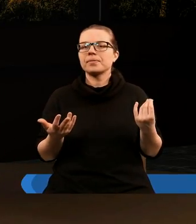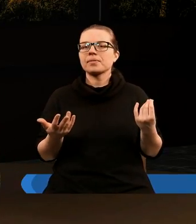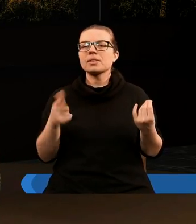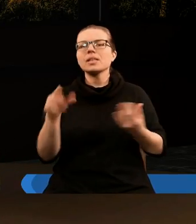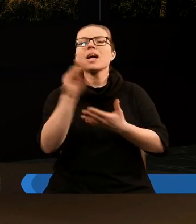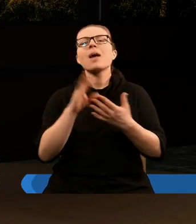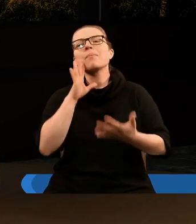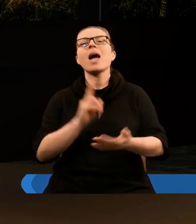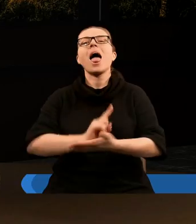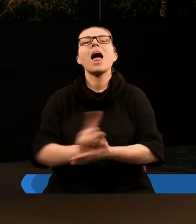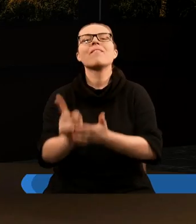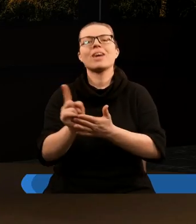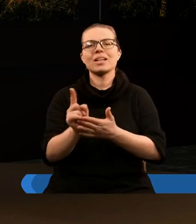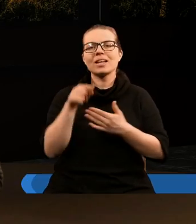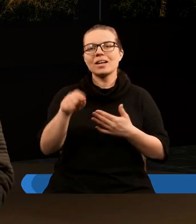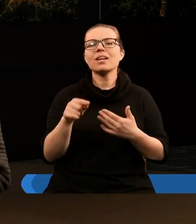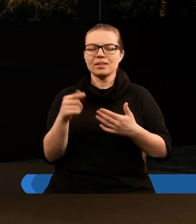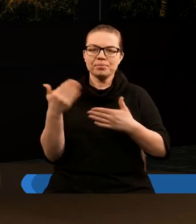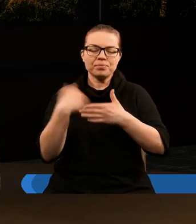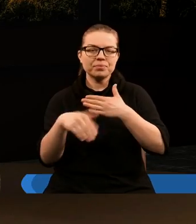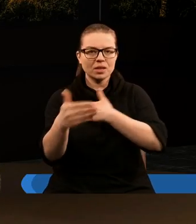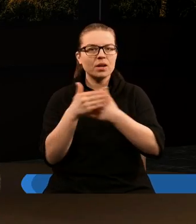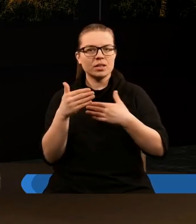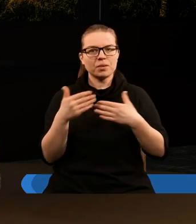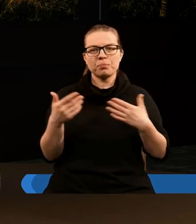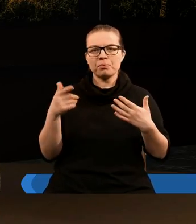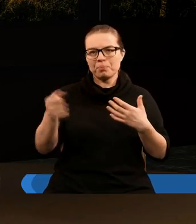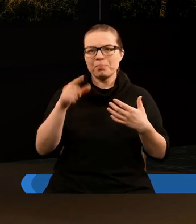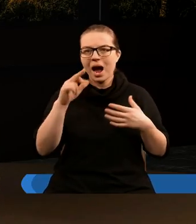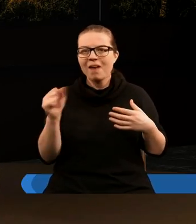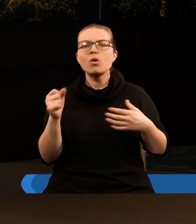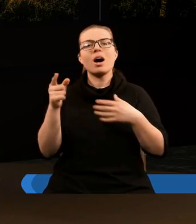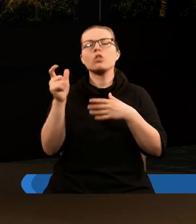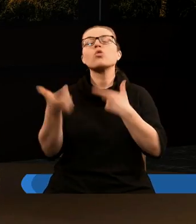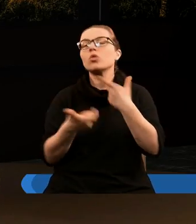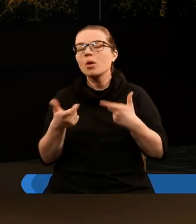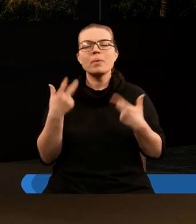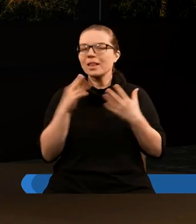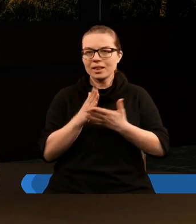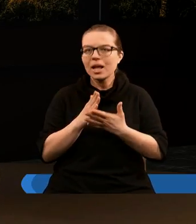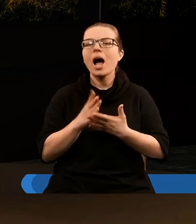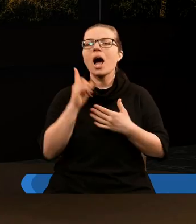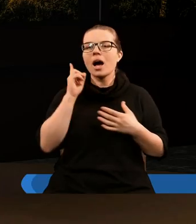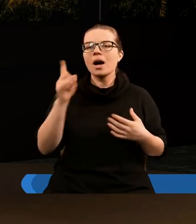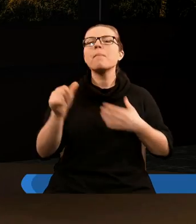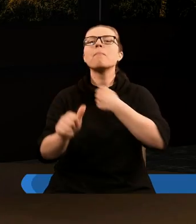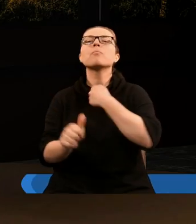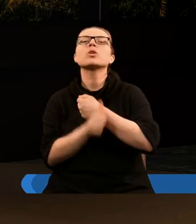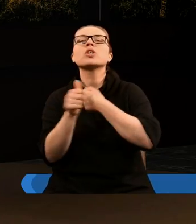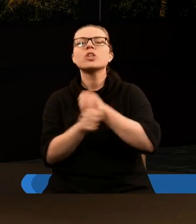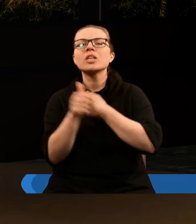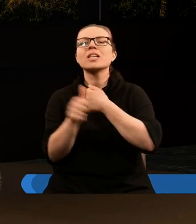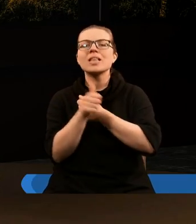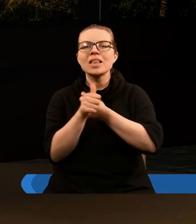opisany efekt, jakby końcowa faza, co oni robią, ale przyczyna